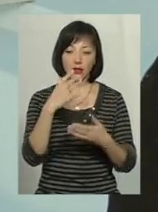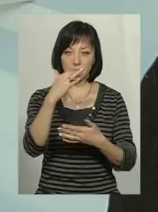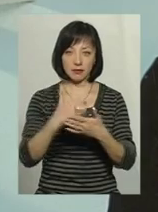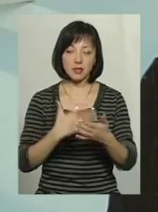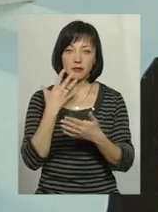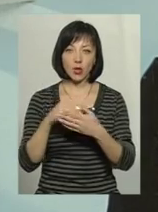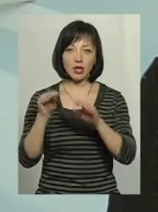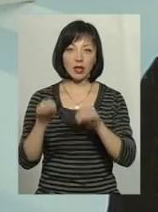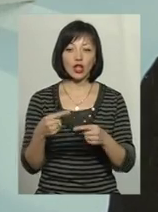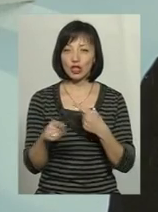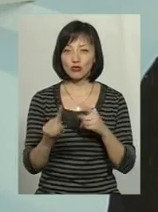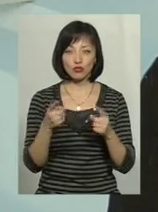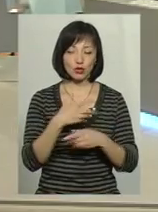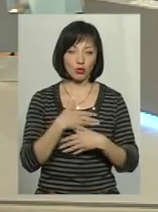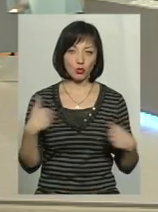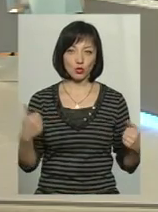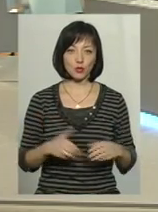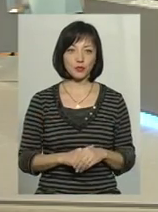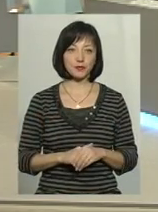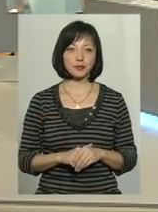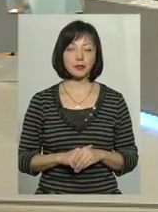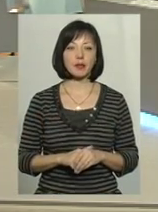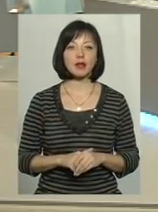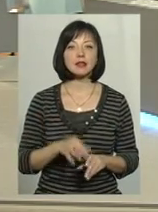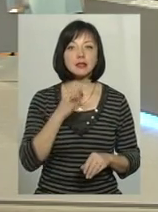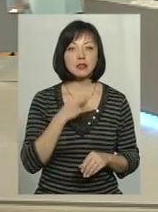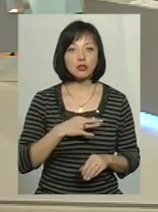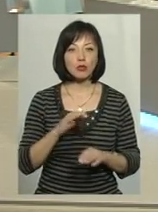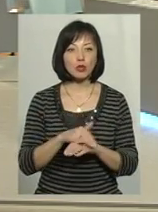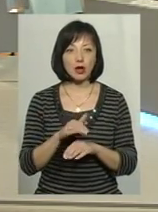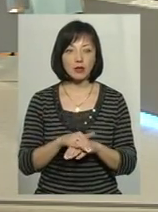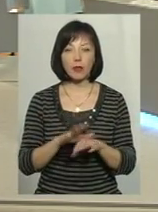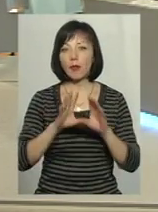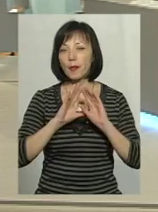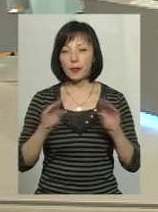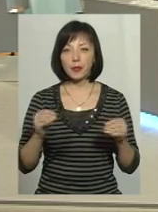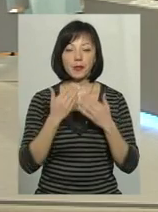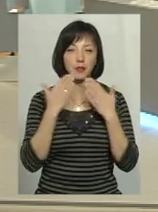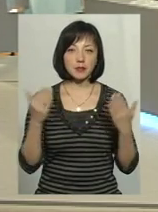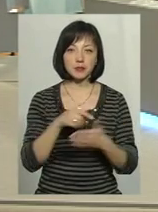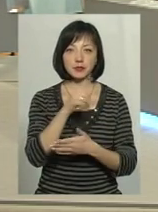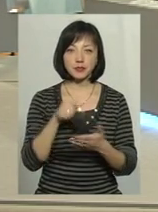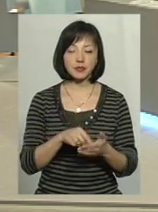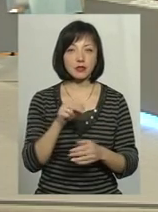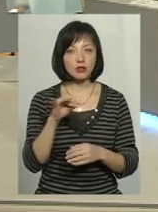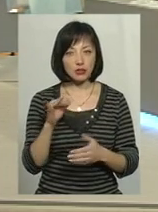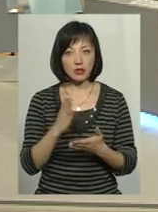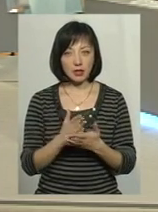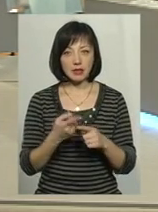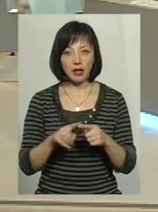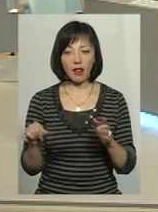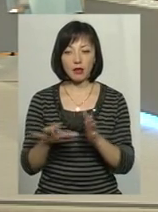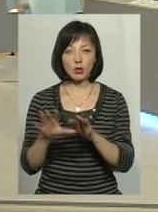декларації. Інші чомусь не хочуть. Скажіть, будь ласка, на останнє запитання, чи не є у тій